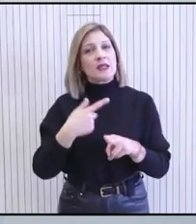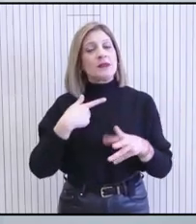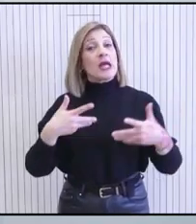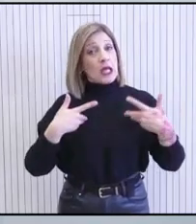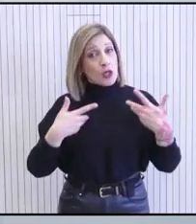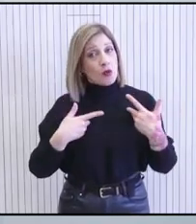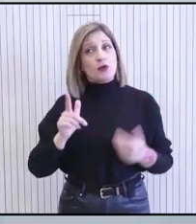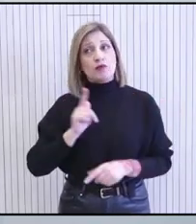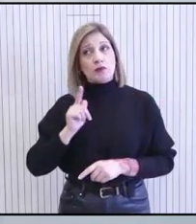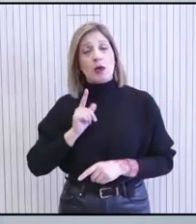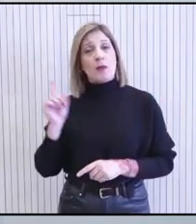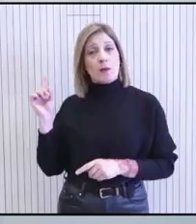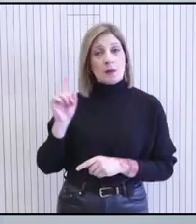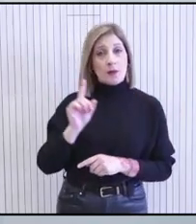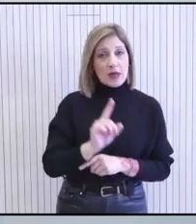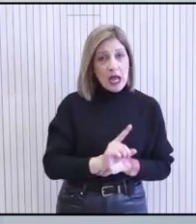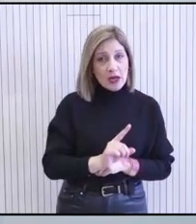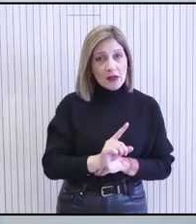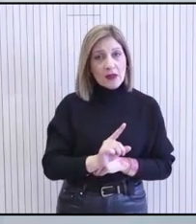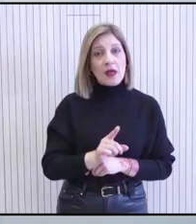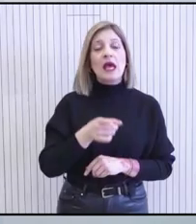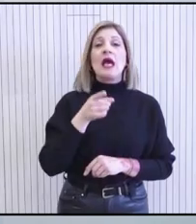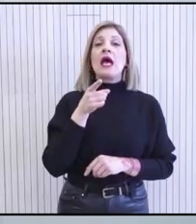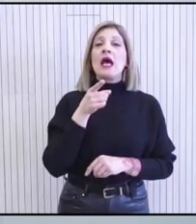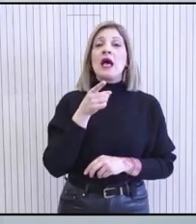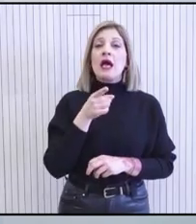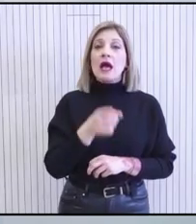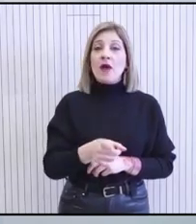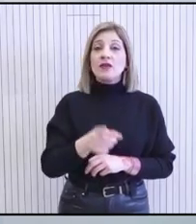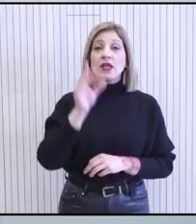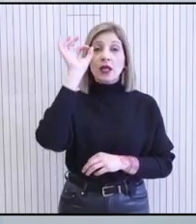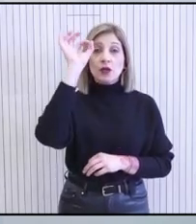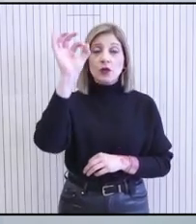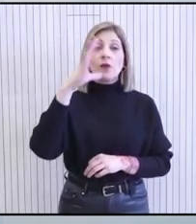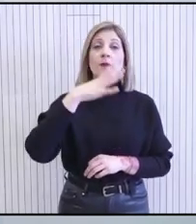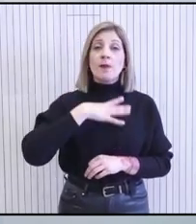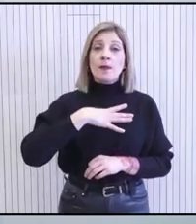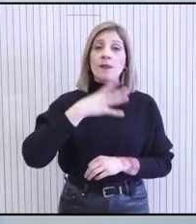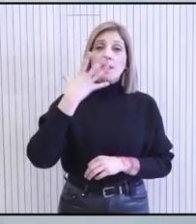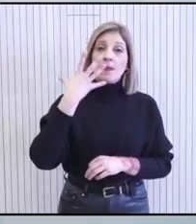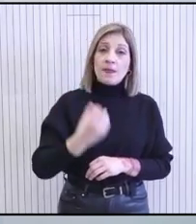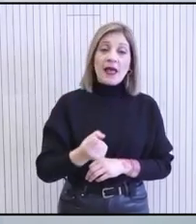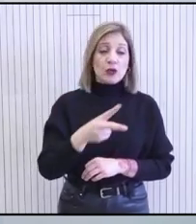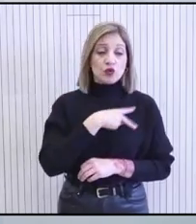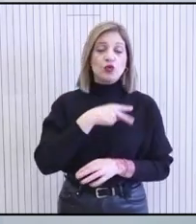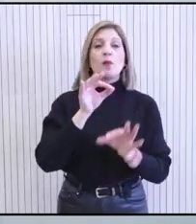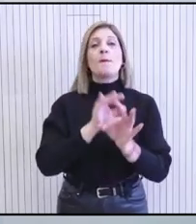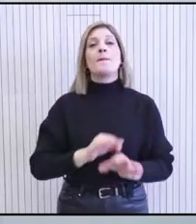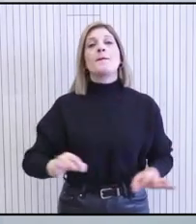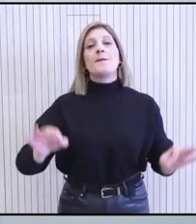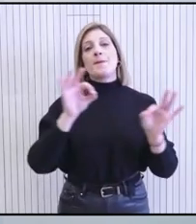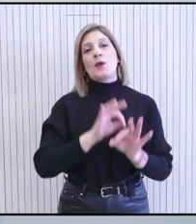θα σας υπενθυμίσωτε αυτός το οποίο εμείς επικεντρωνόμαστε είναι στο να υπάρξει η κατάλληλη προετοιμασία